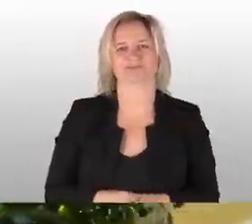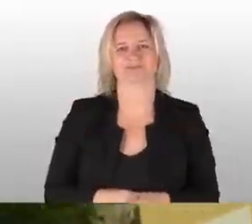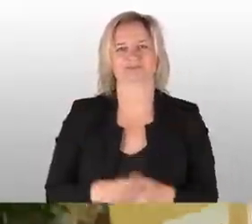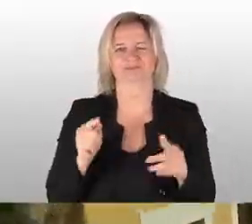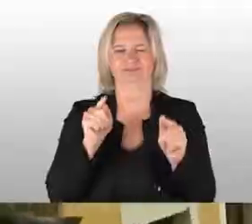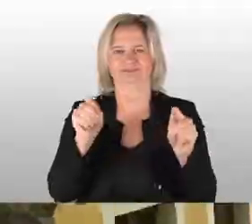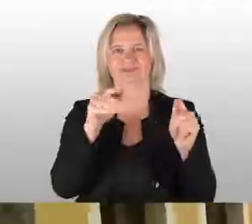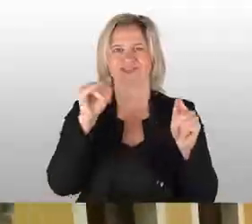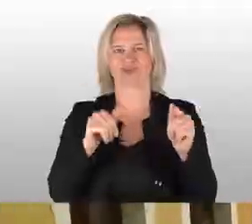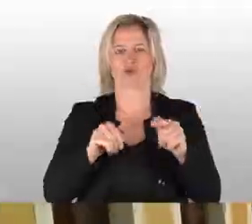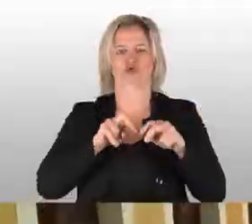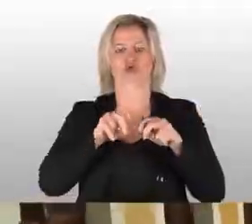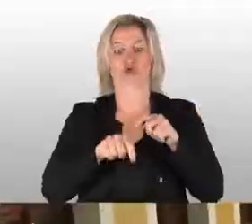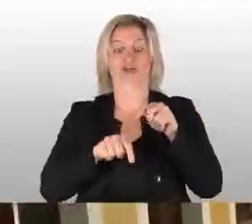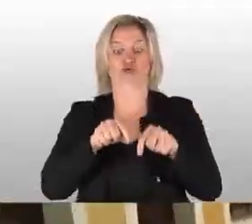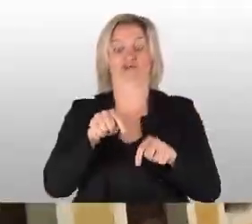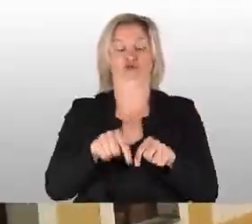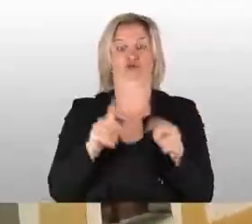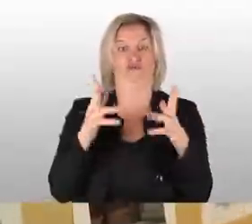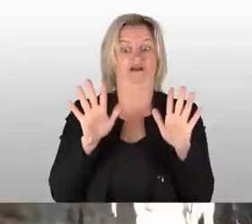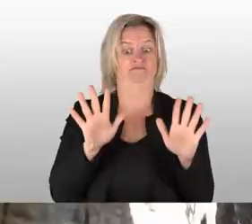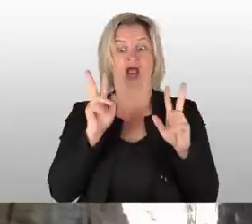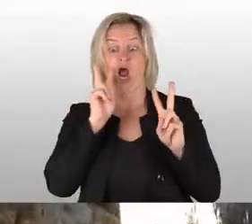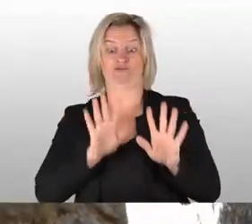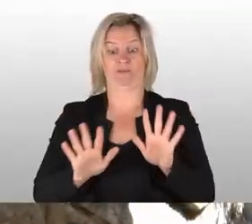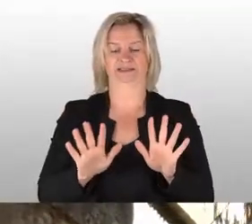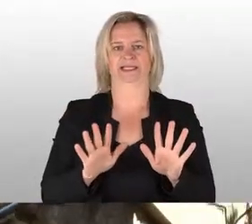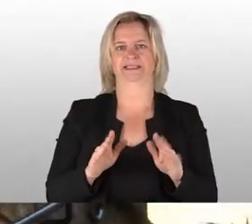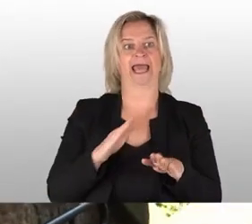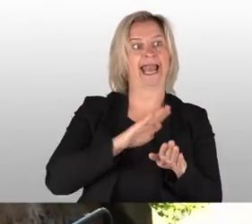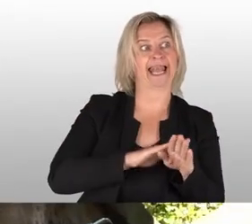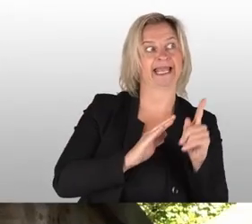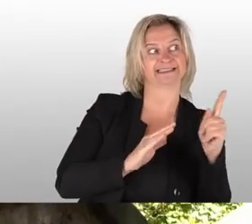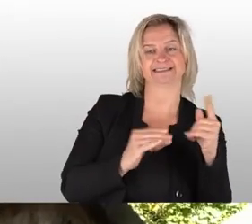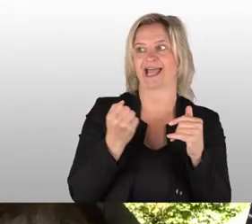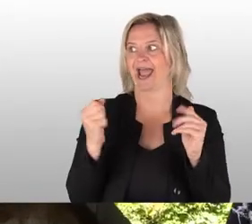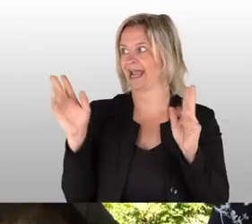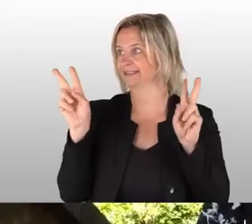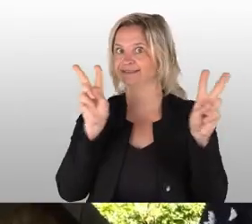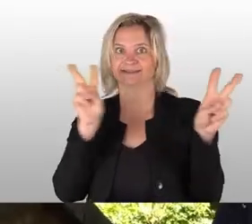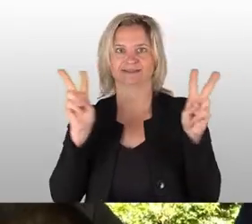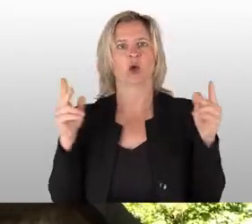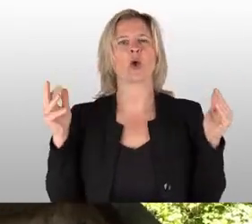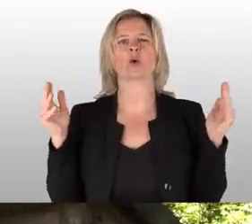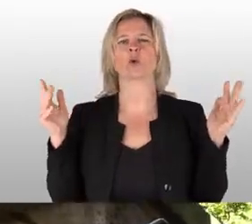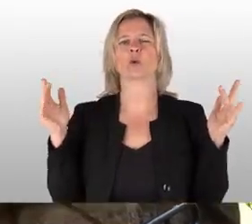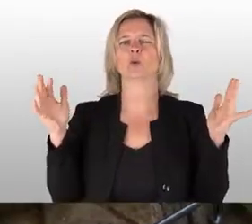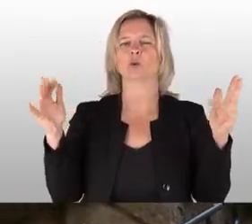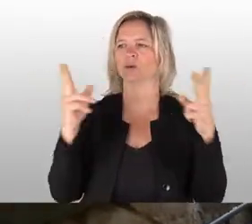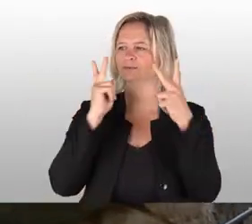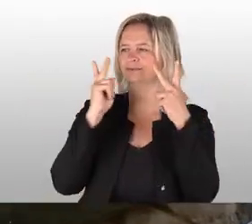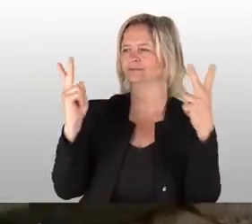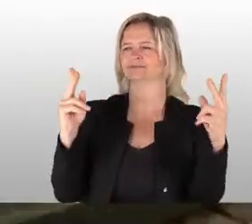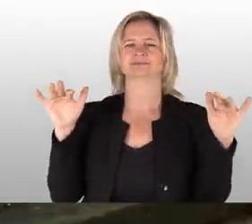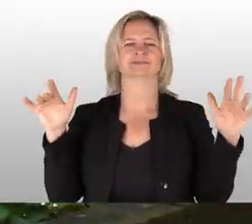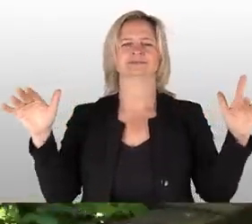So, hier immer schön aufpassen bei den Schlossstufen. Trotzdem aber auch mal nach links und rechts schauen. Kleine Grünflächen sind überall